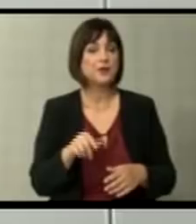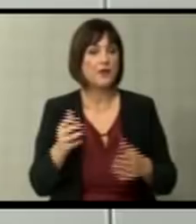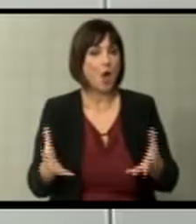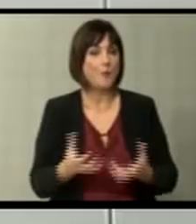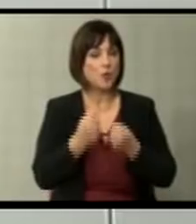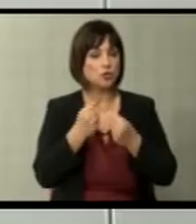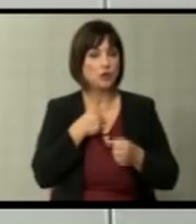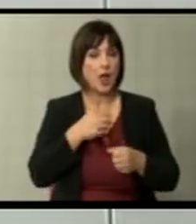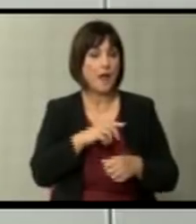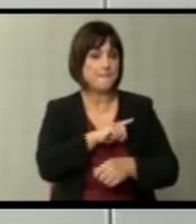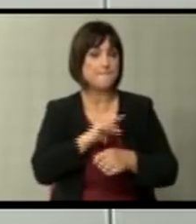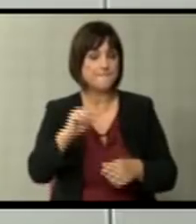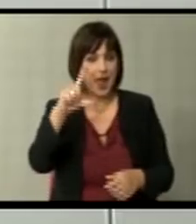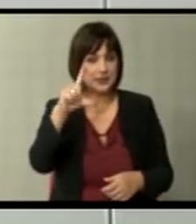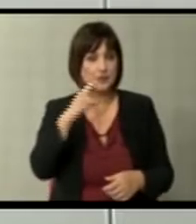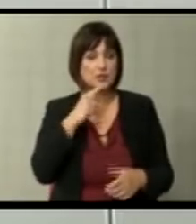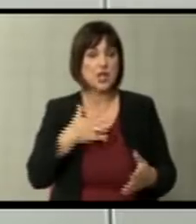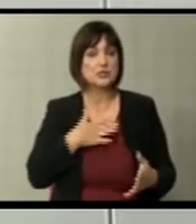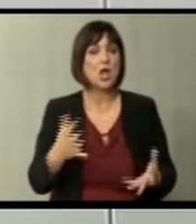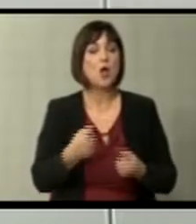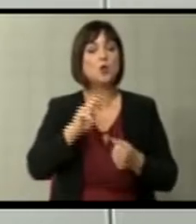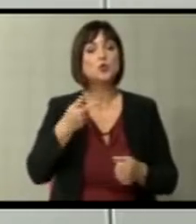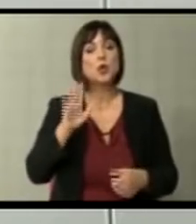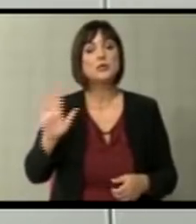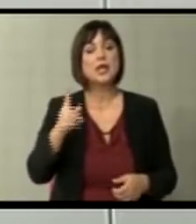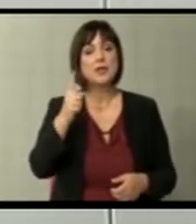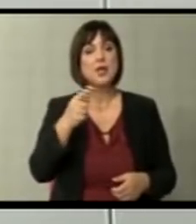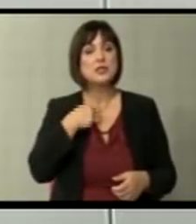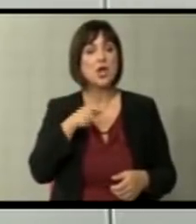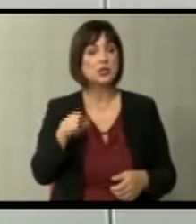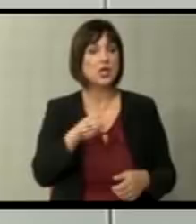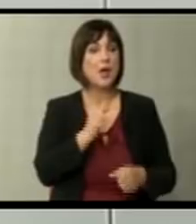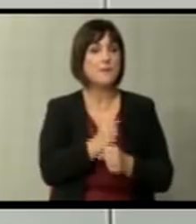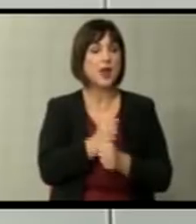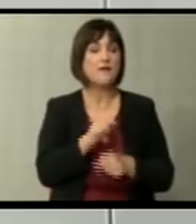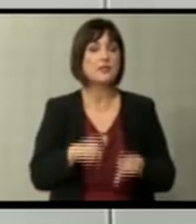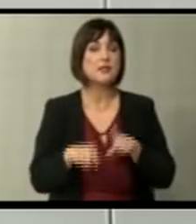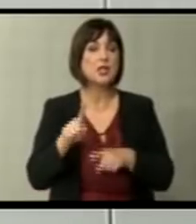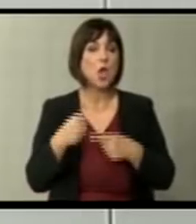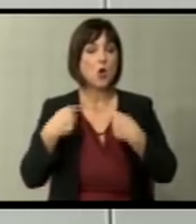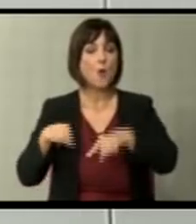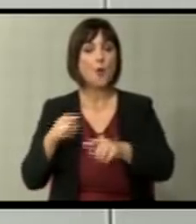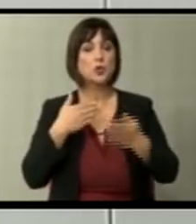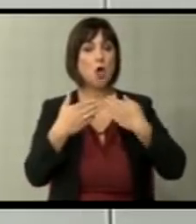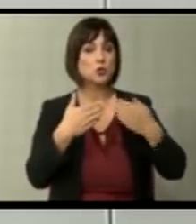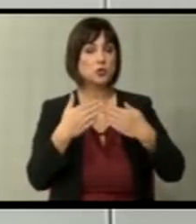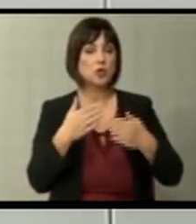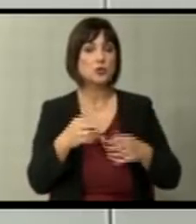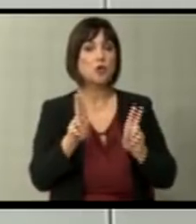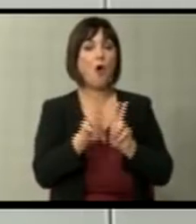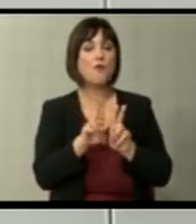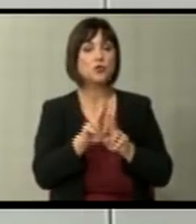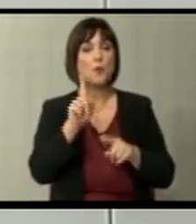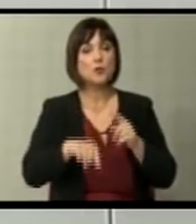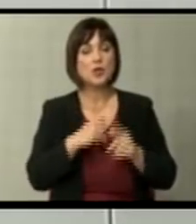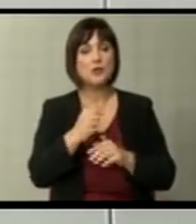поддржува максимално, но од друга страна има една замка, па тие прават некои посебни состаноци со Вучич во